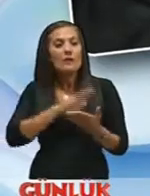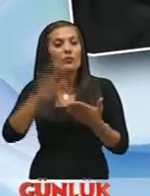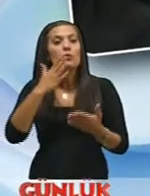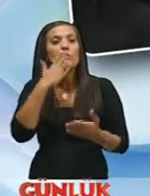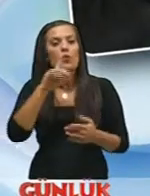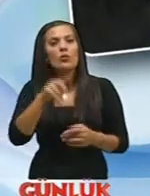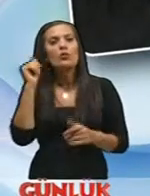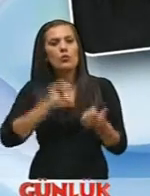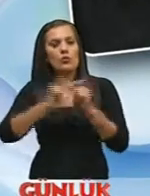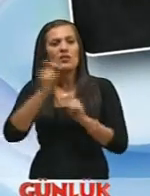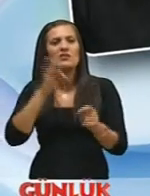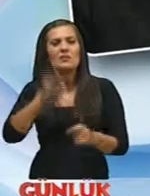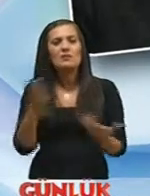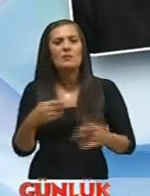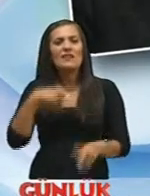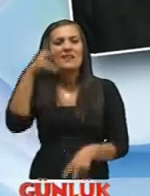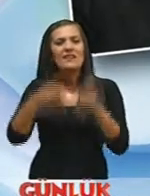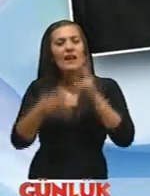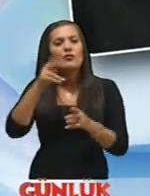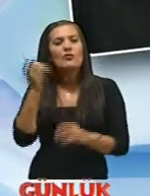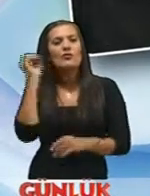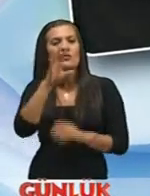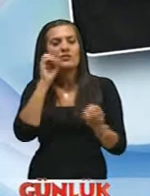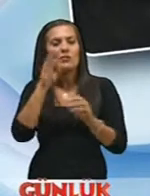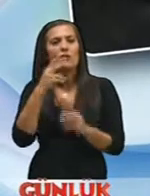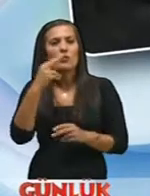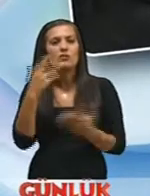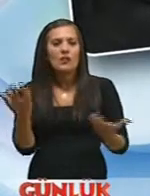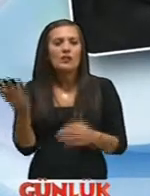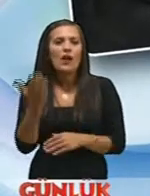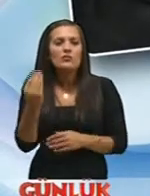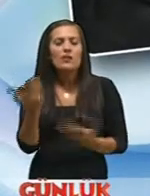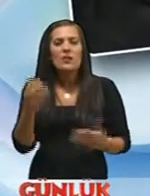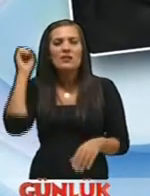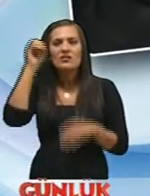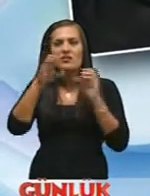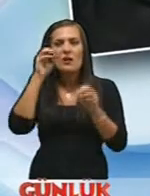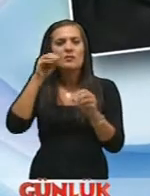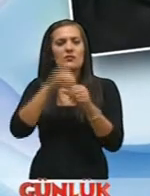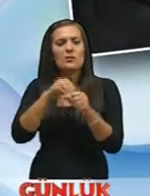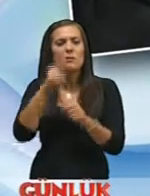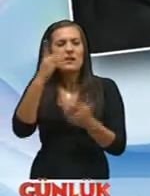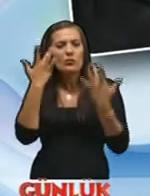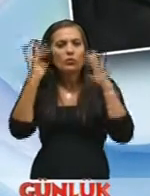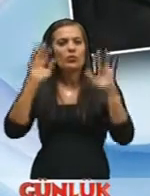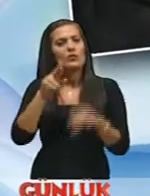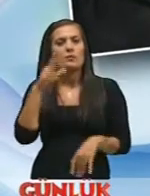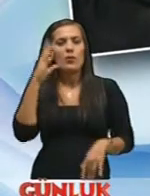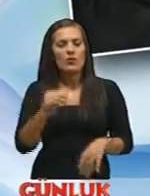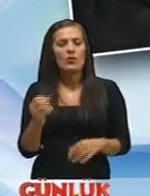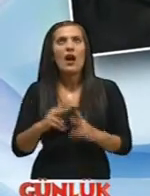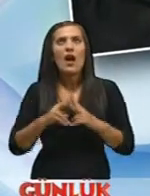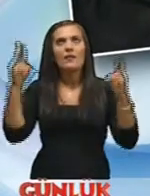şimdi tabi tiyatro ışıklandırmalarından konuştuk daha çok ama artık ışıklandırma bir kültür haline geldi